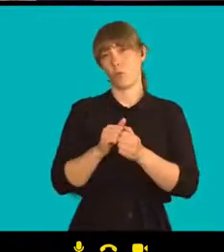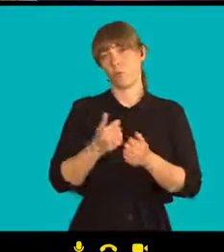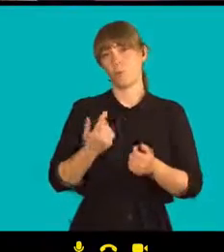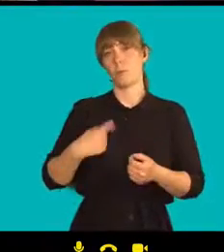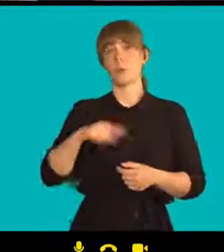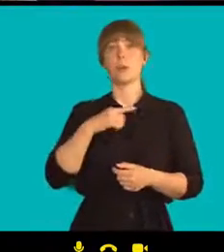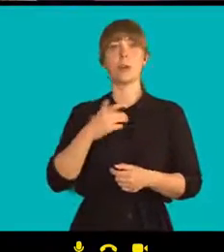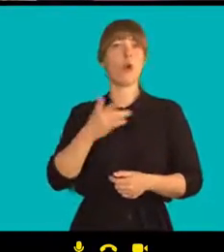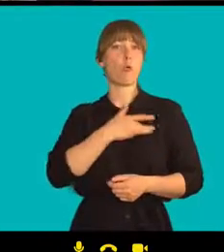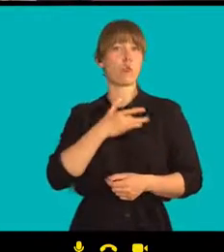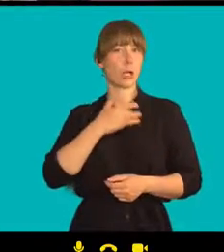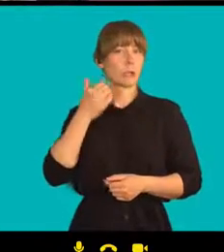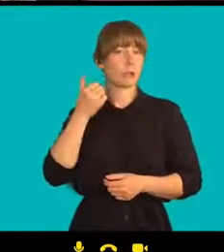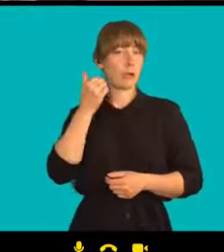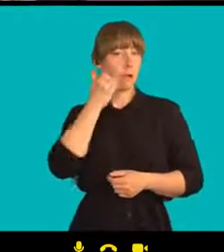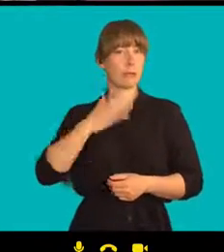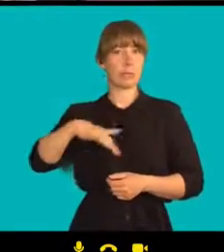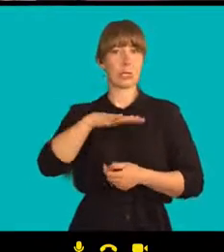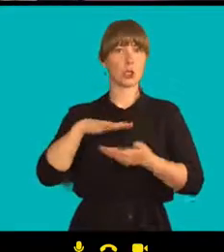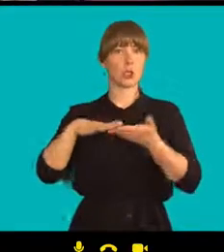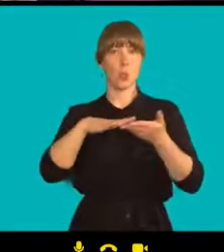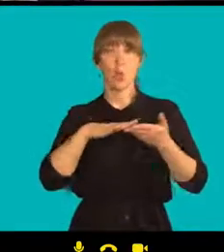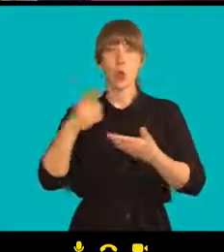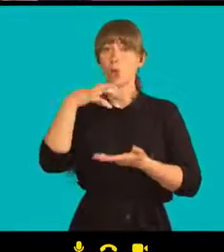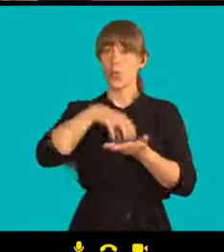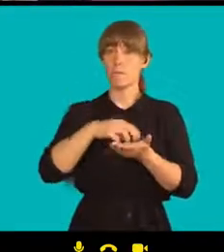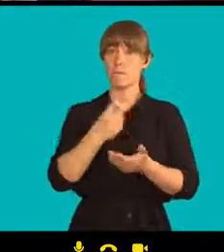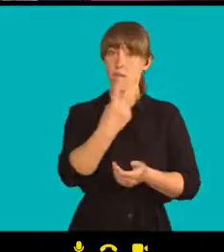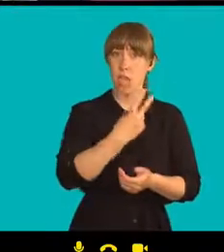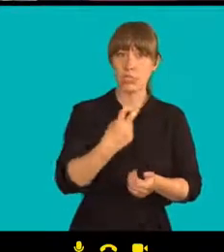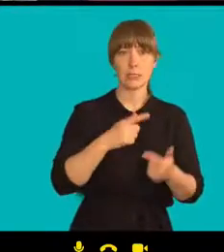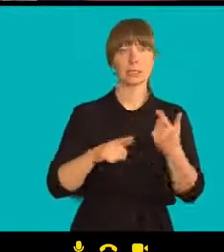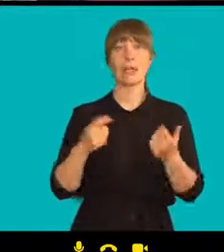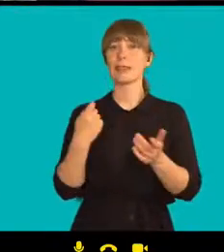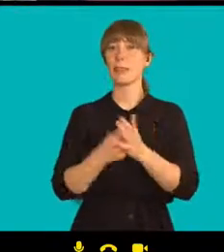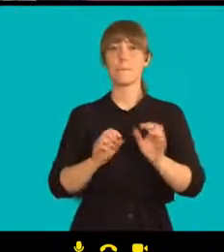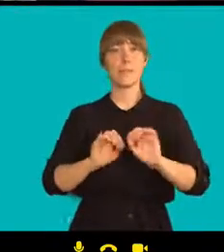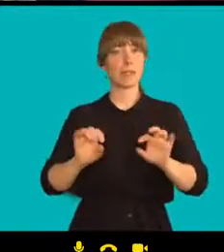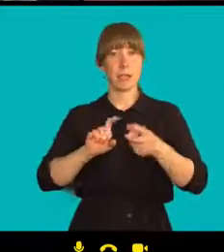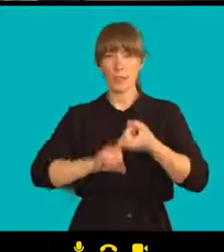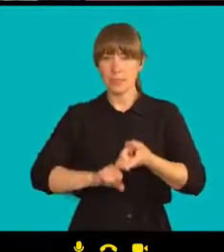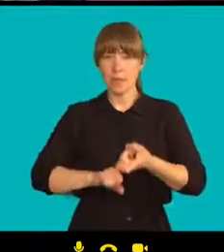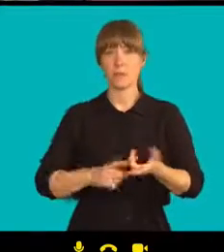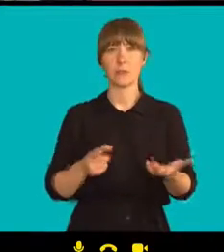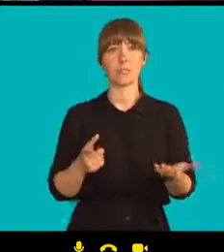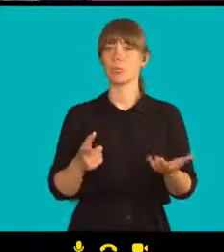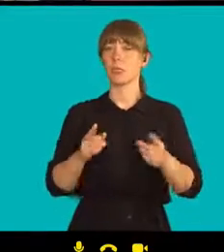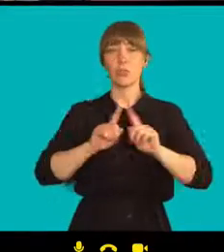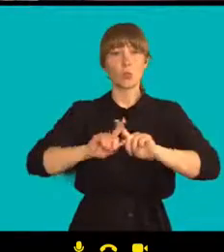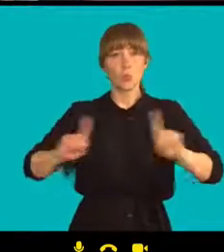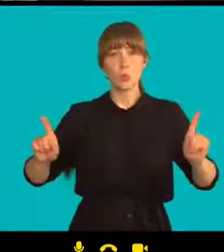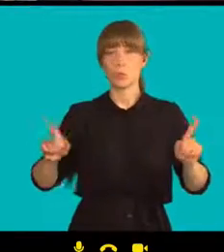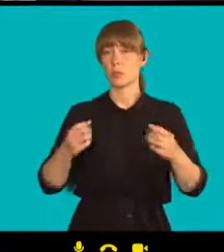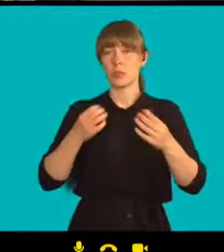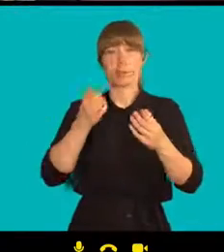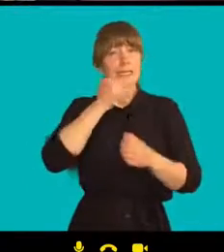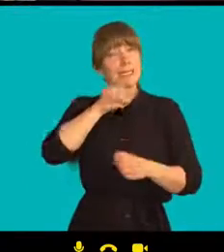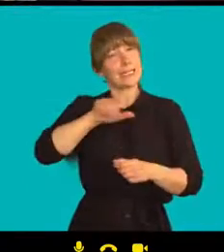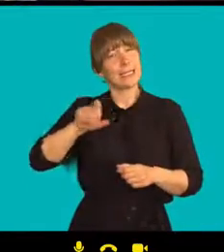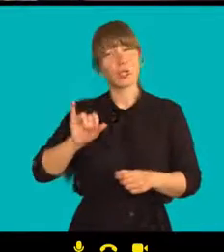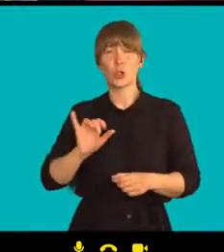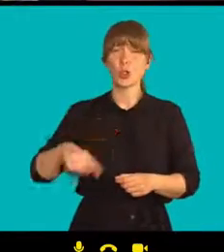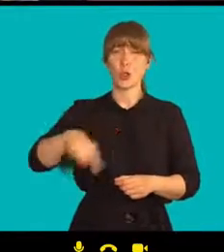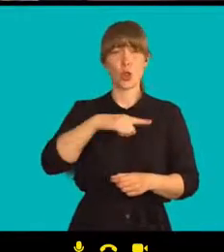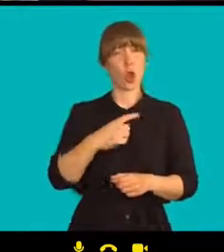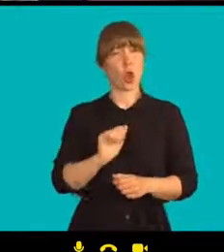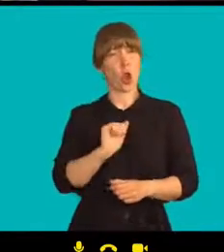společnosti, včetně organizací Věstna, nezávislých médií, lidí, kteří mají tu odvahu